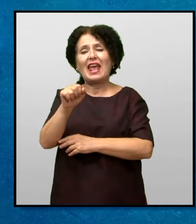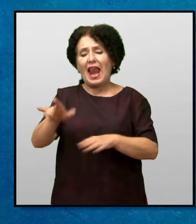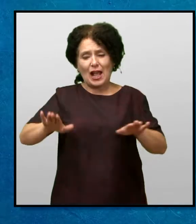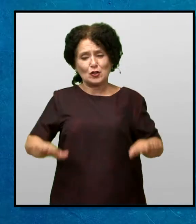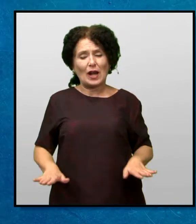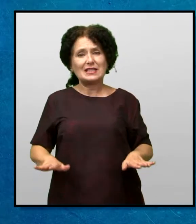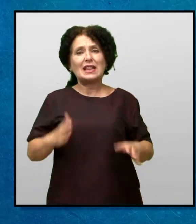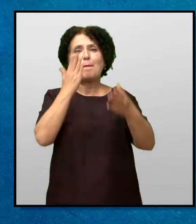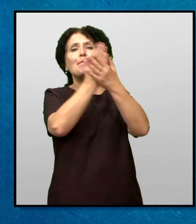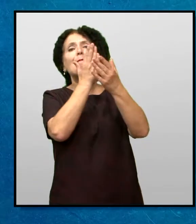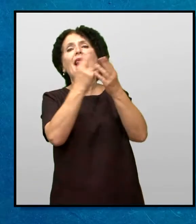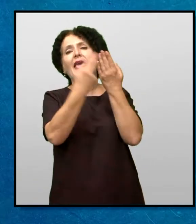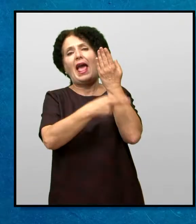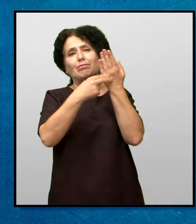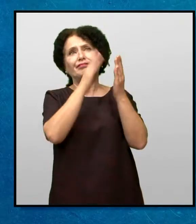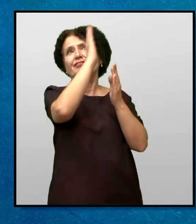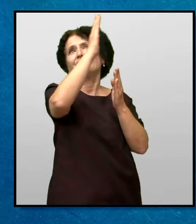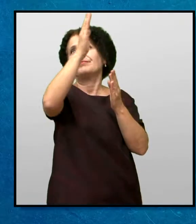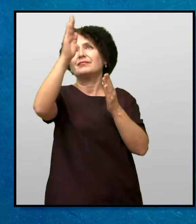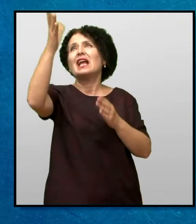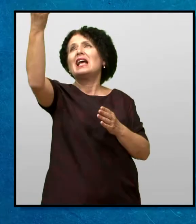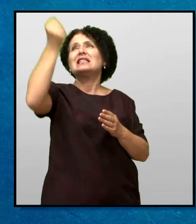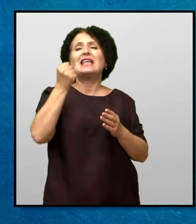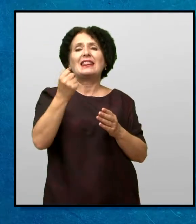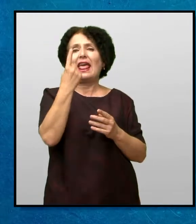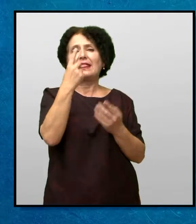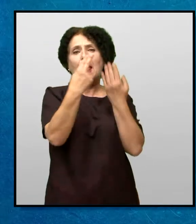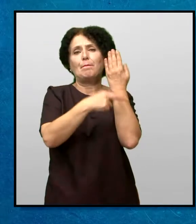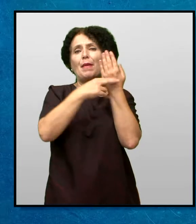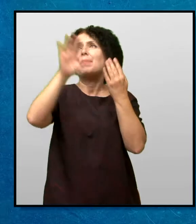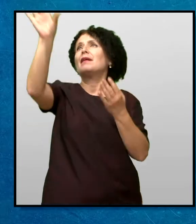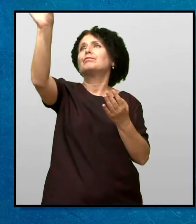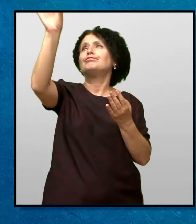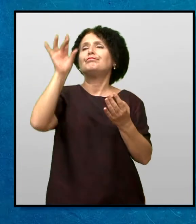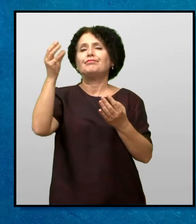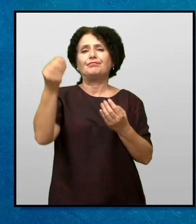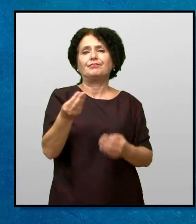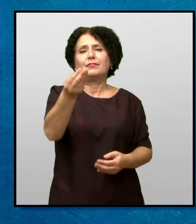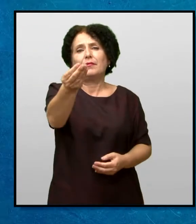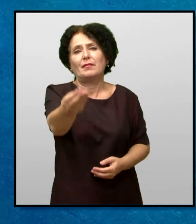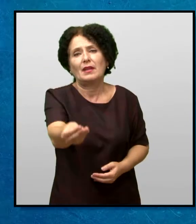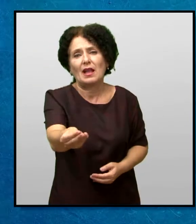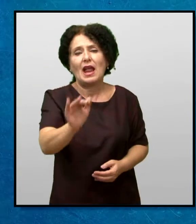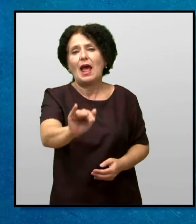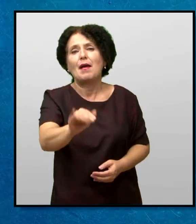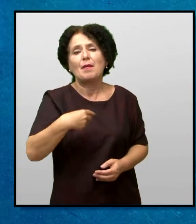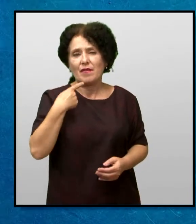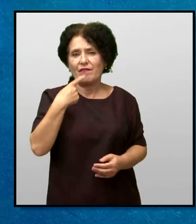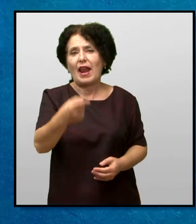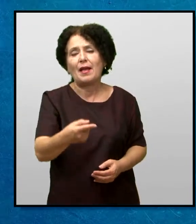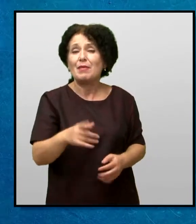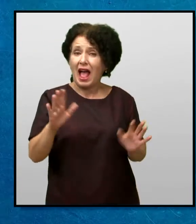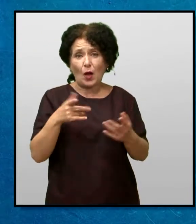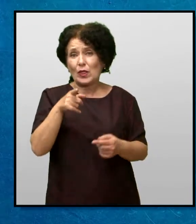болицата на која стоеја Библиите Тој зеде една Библија и, давајки ја на Мери, рече